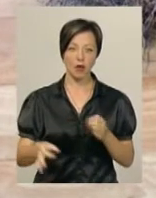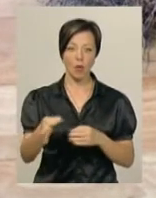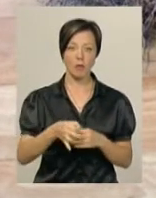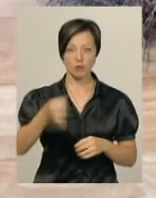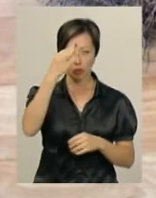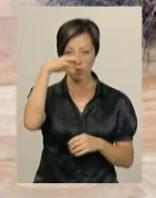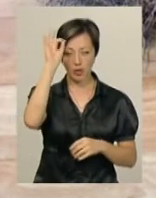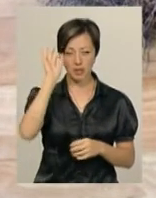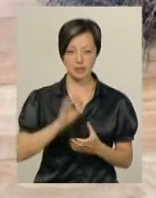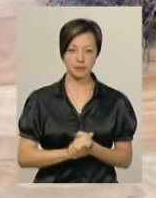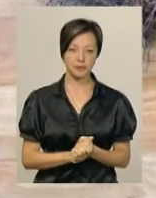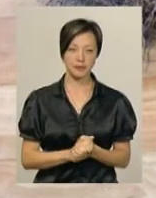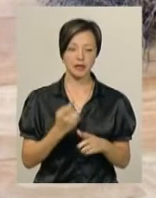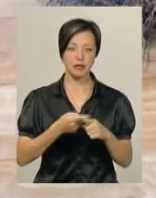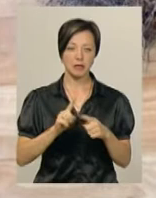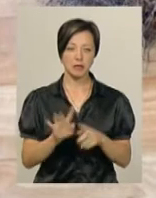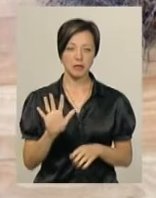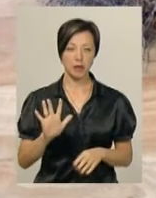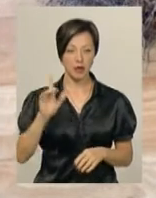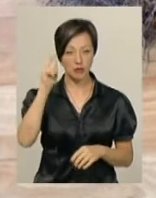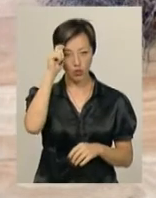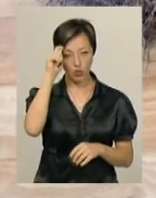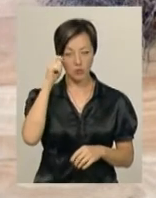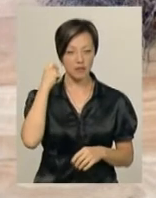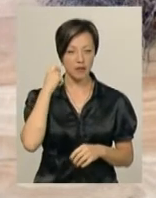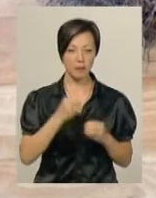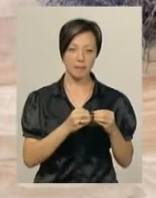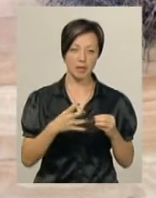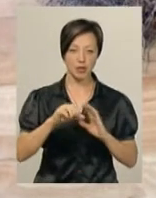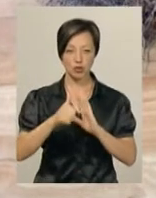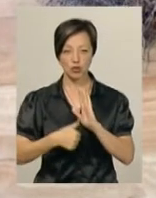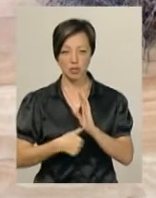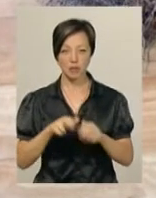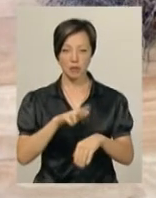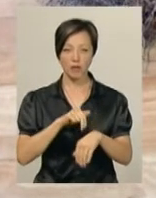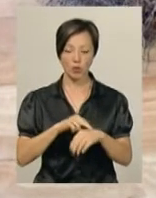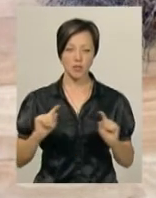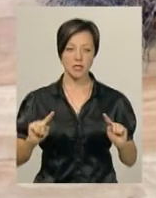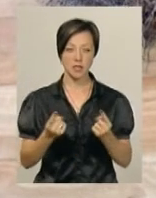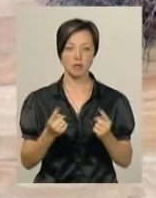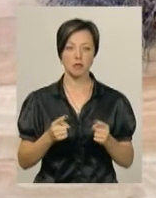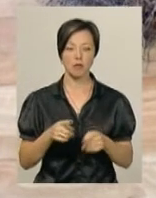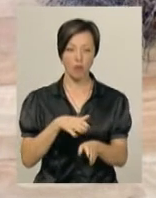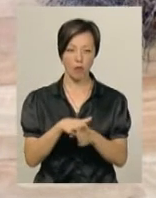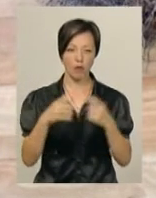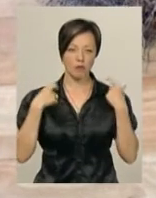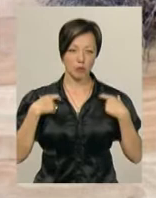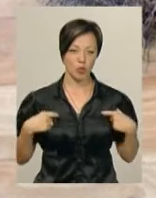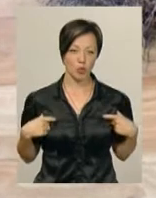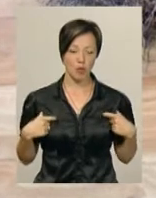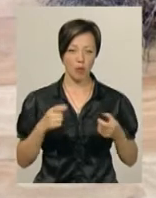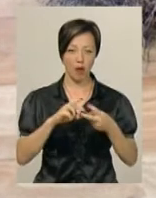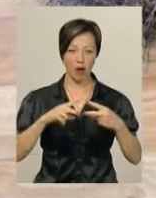поліції Інна Глега. Це п'ятеро хлопців віком 15-16 років, яких правоохоронці затримали з повним рюкзаком кабелю.